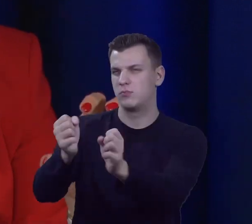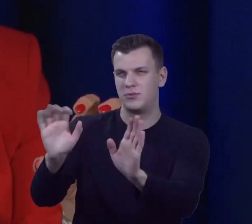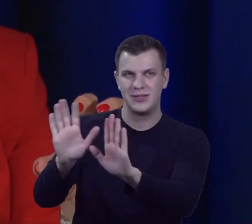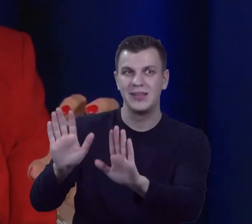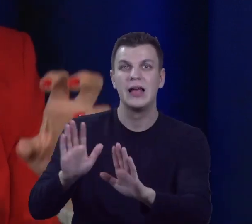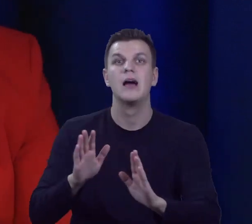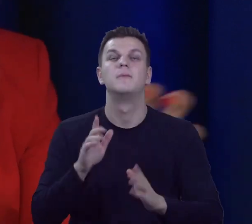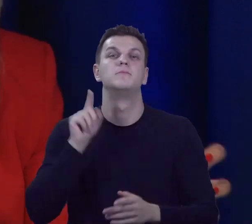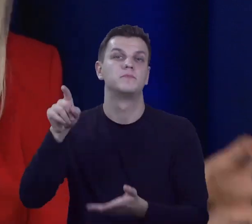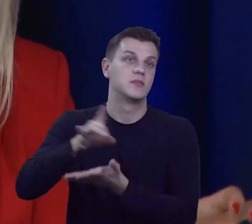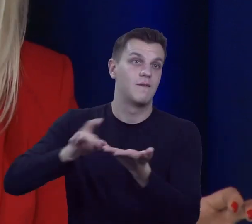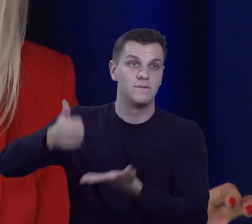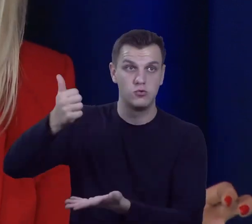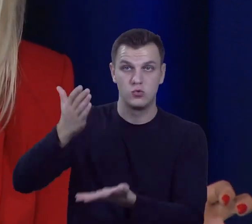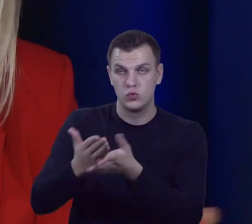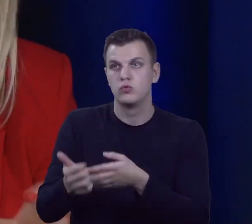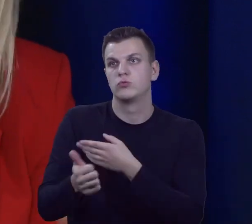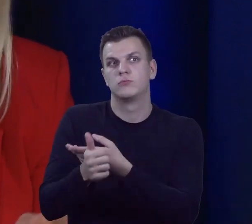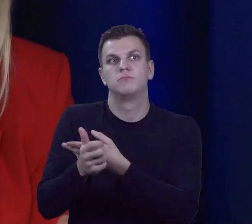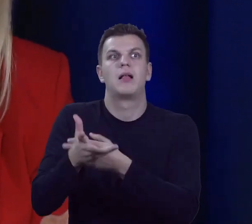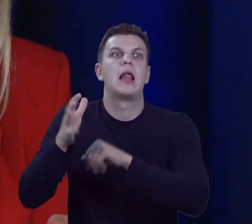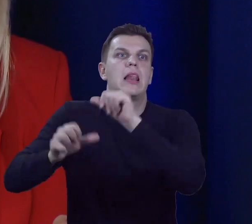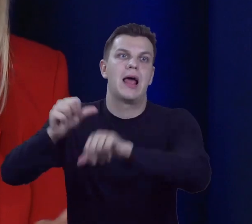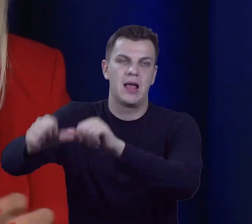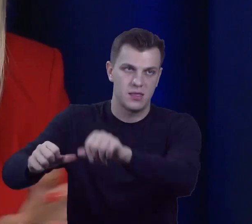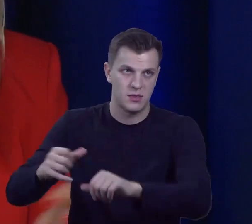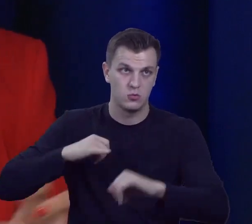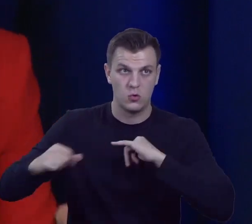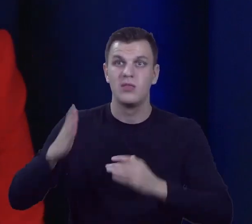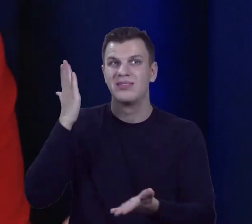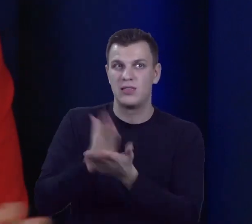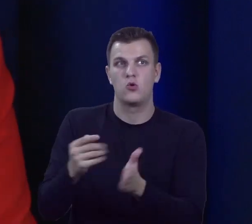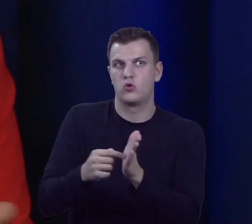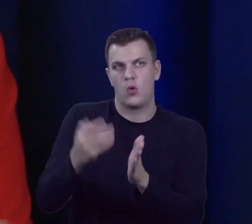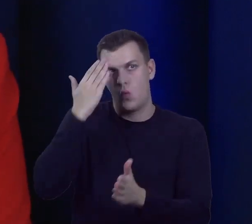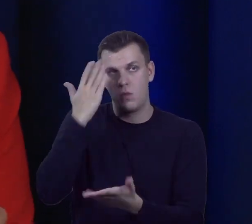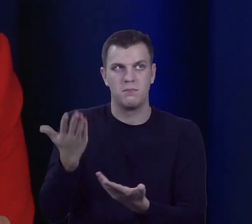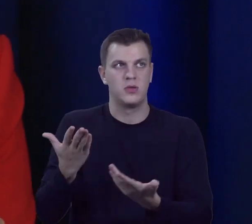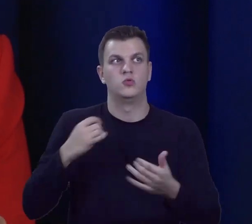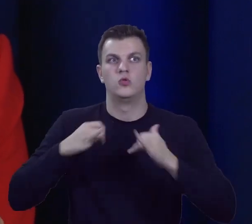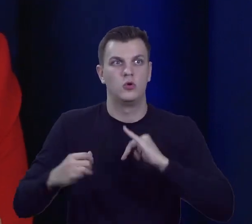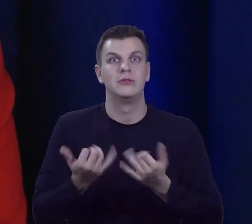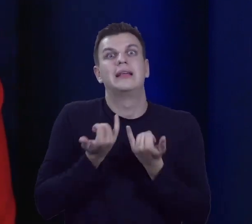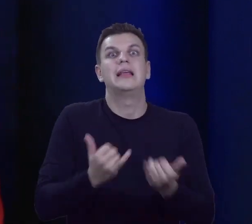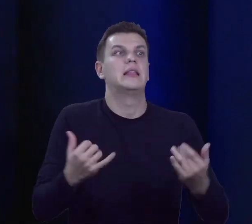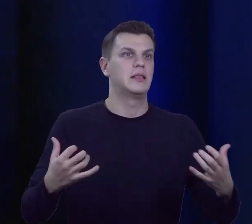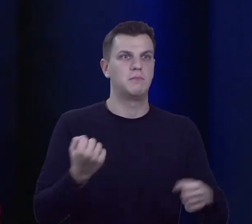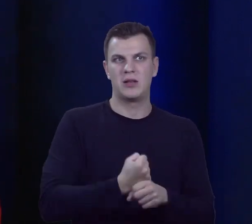który jest już kilkadziesiąt lat i tylko to potrafi robić, bo nigdzie indziej się nie odnajdzie?